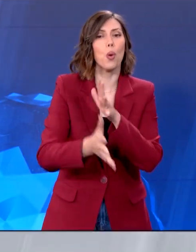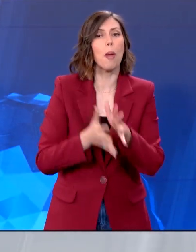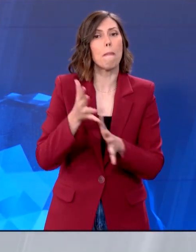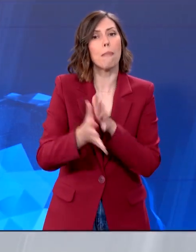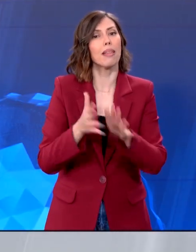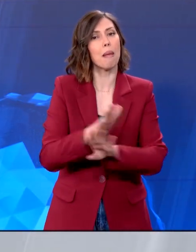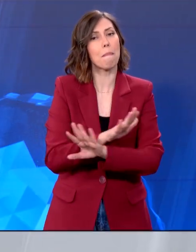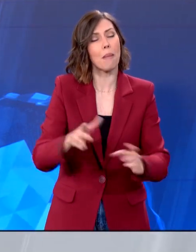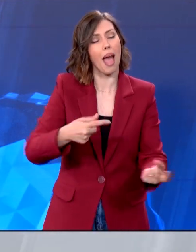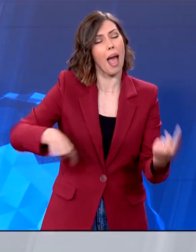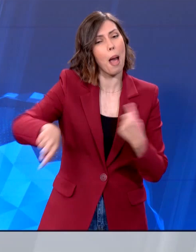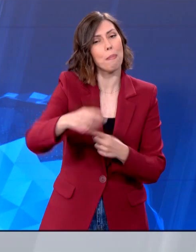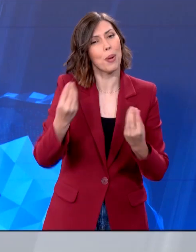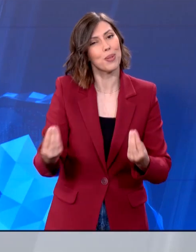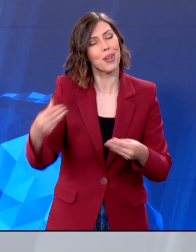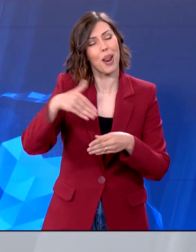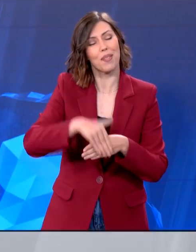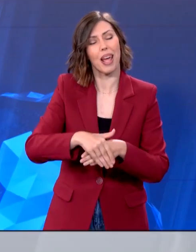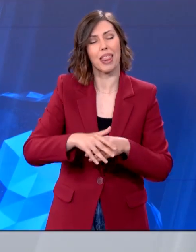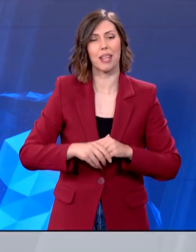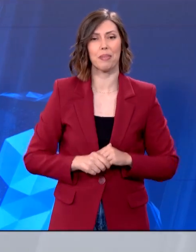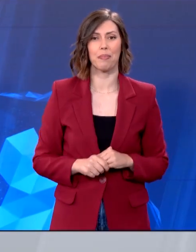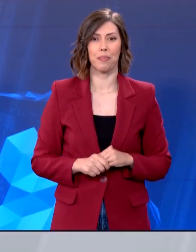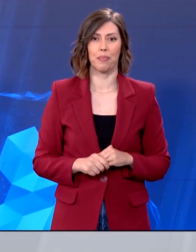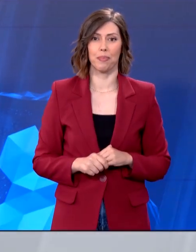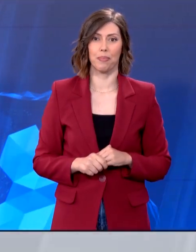Ευχαριστώ. Και να έχετε ένα όμορφο βράδυ.